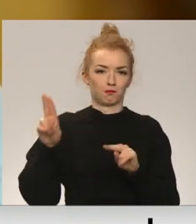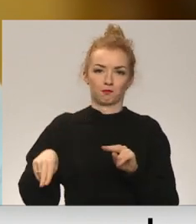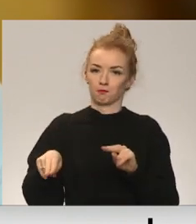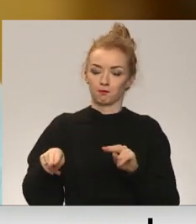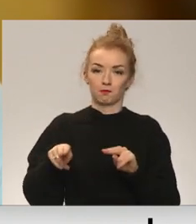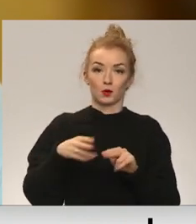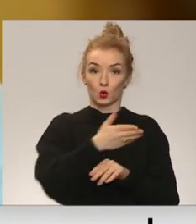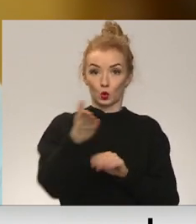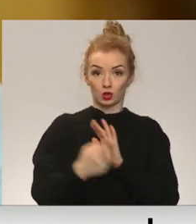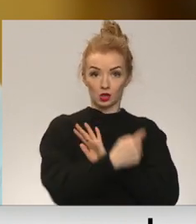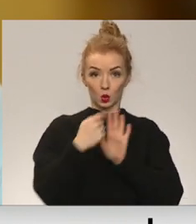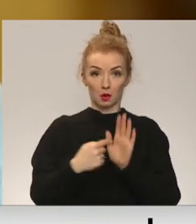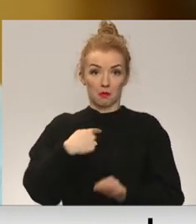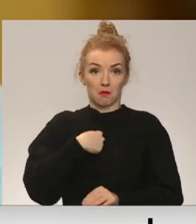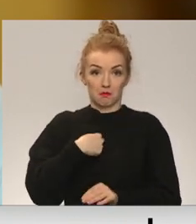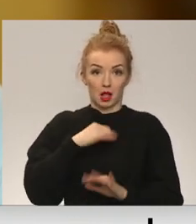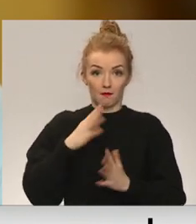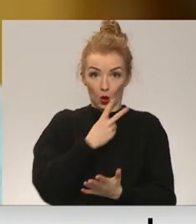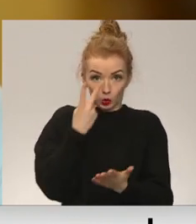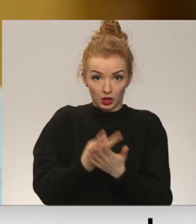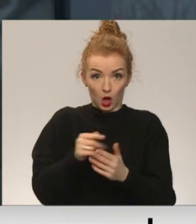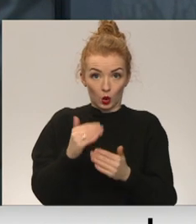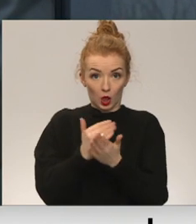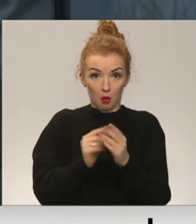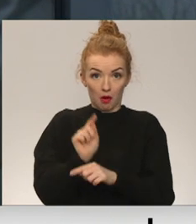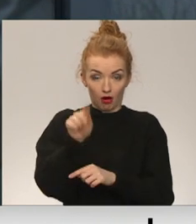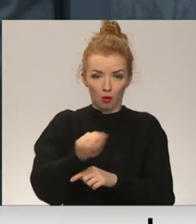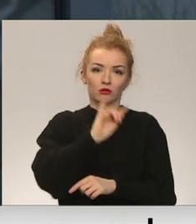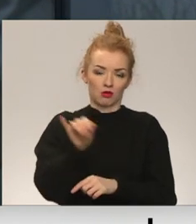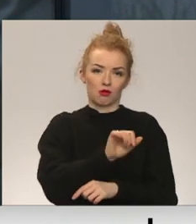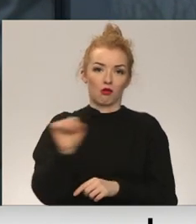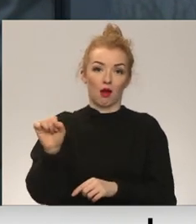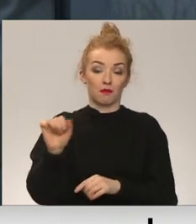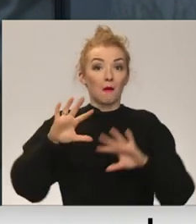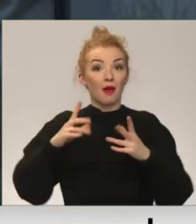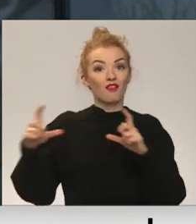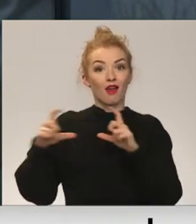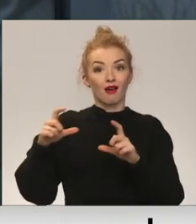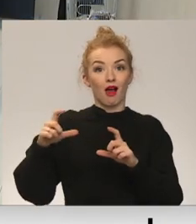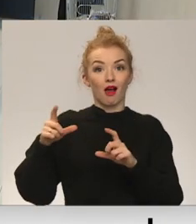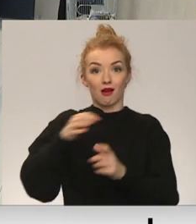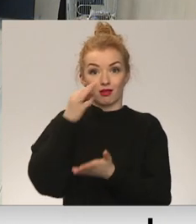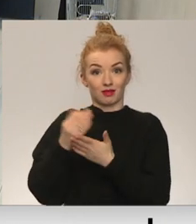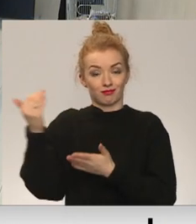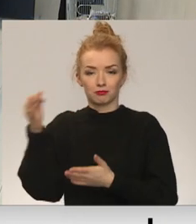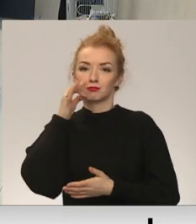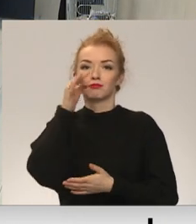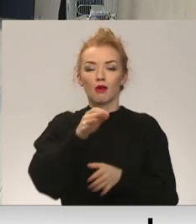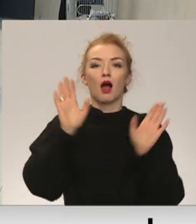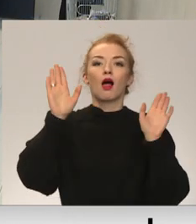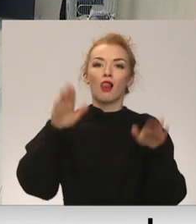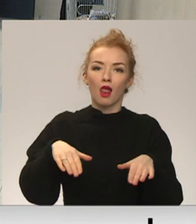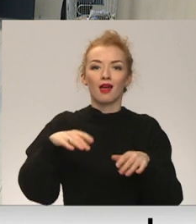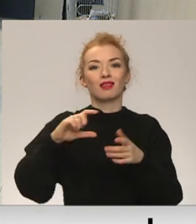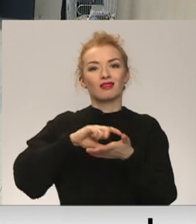mēs uzskatītu šo par likuma pārkāpumu, tad droši vien, ka jā. Tikmēr veikalnieka skaidro, ka pārkārtošana notiek, lai atslokotu